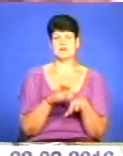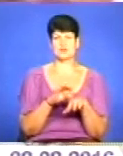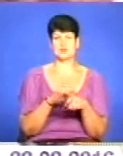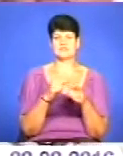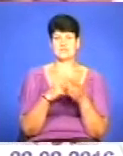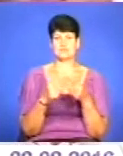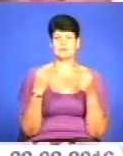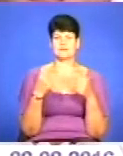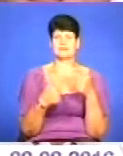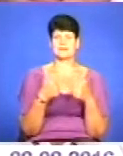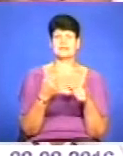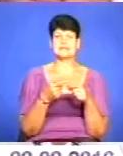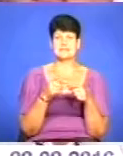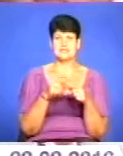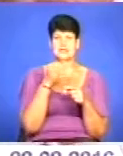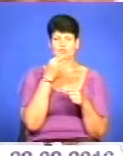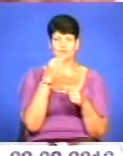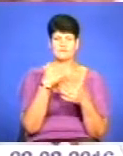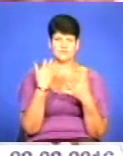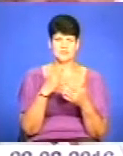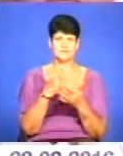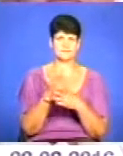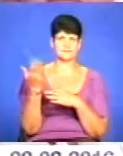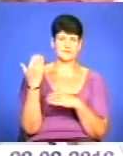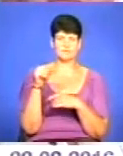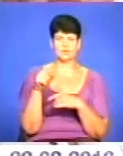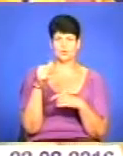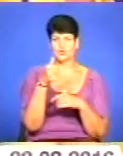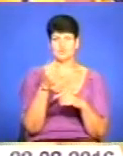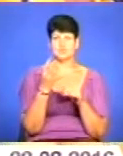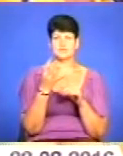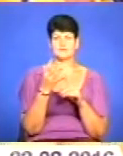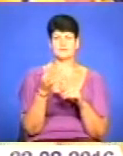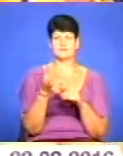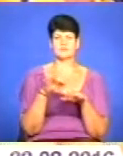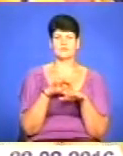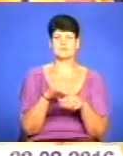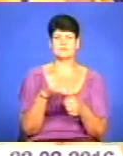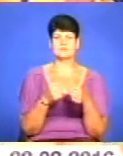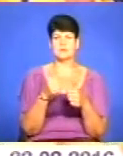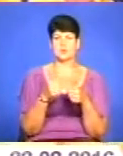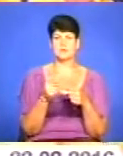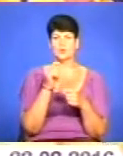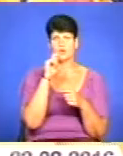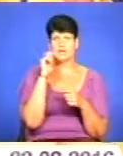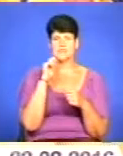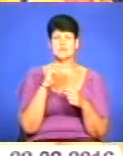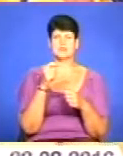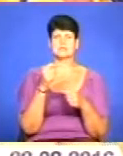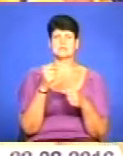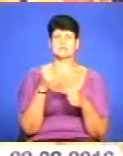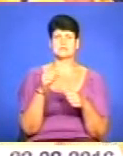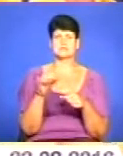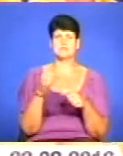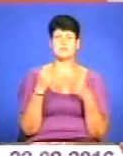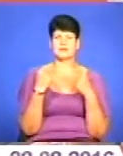Досвід проведення подібних змагань у Фонді напрацьований. Цього року вже в четверте успішно провели змагання всеукраїнської спартакіади серед потерпілих